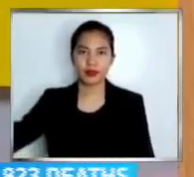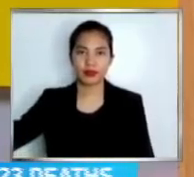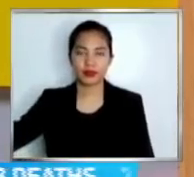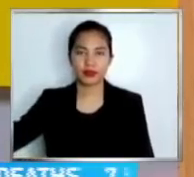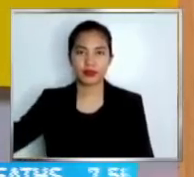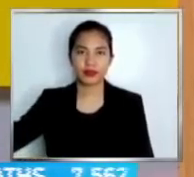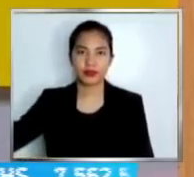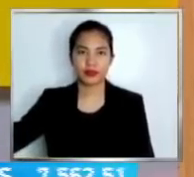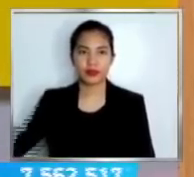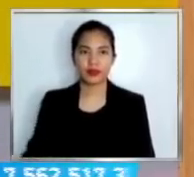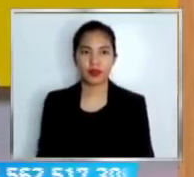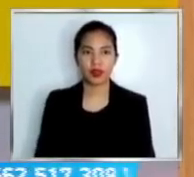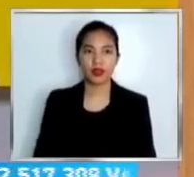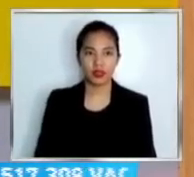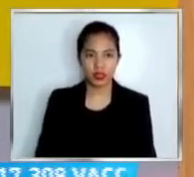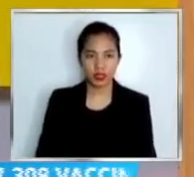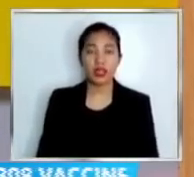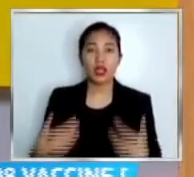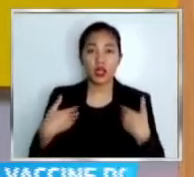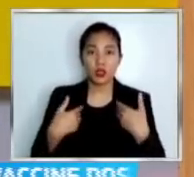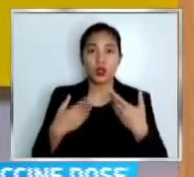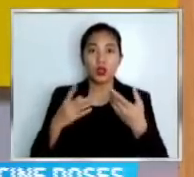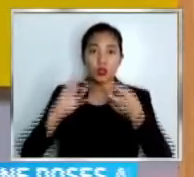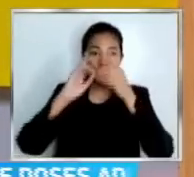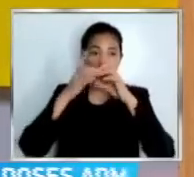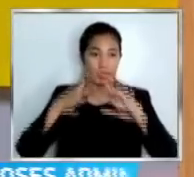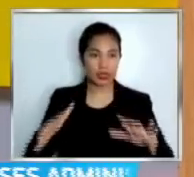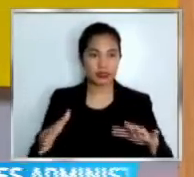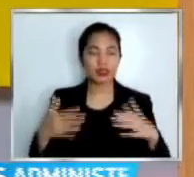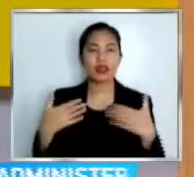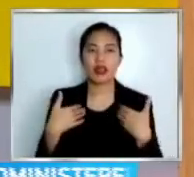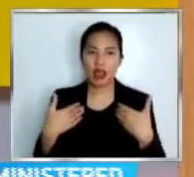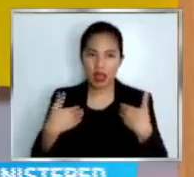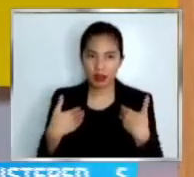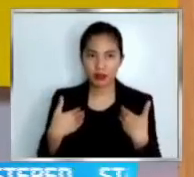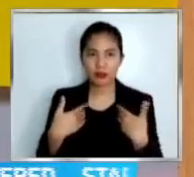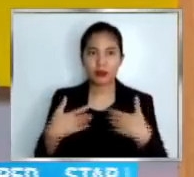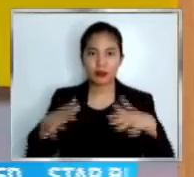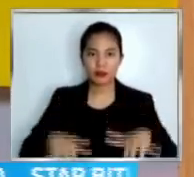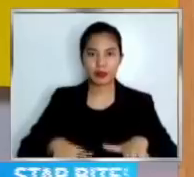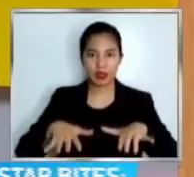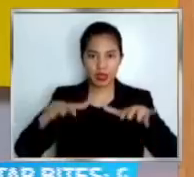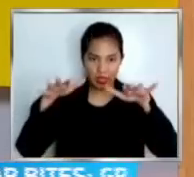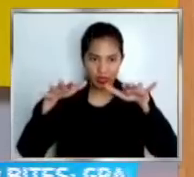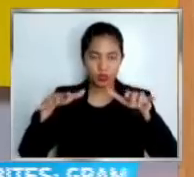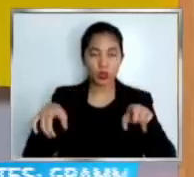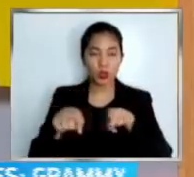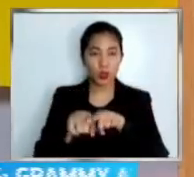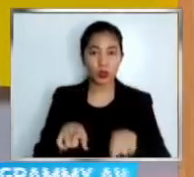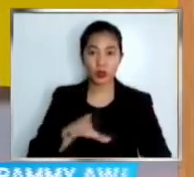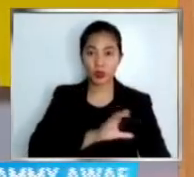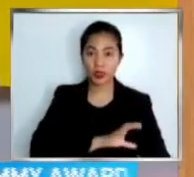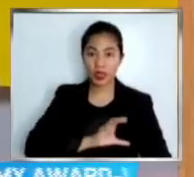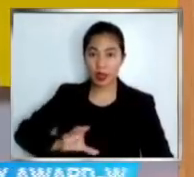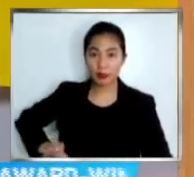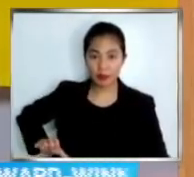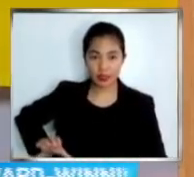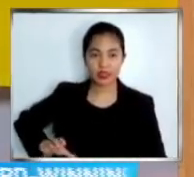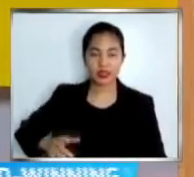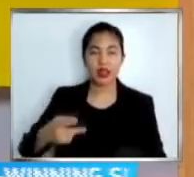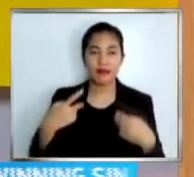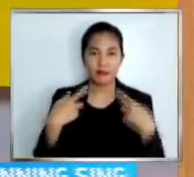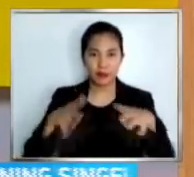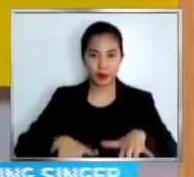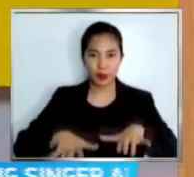Dumaguete City at Capiz dahil sa ulang dulot ng localized thunderstorms. Balitang hatid ni Nico Sereno ng GMA Regional TV